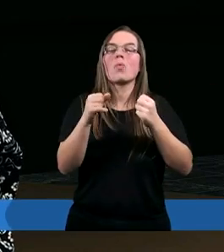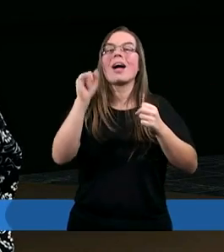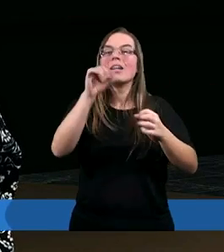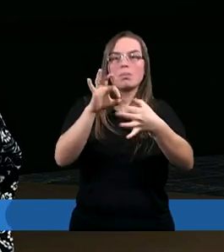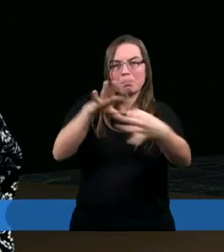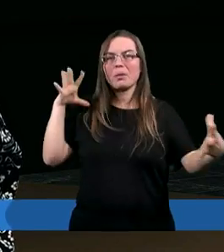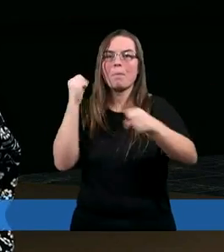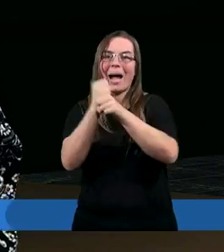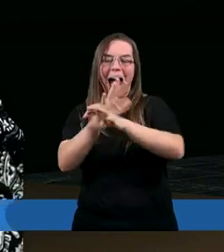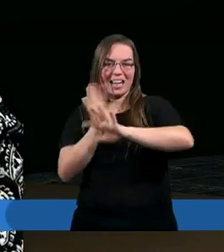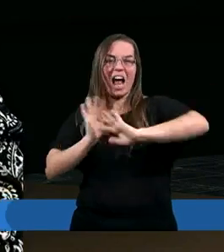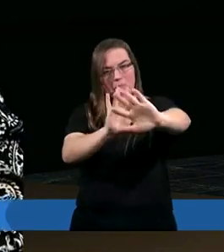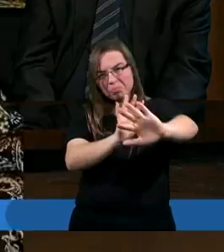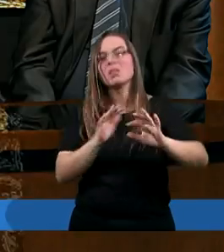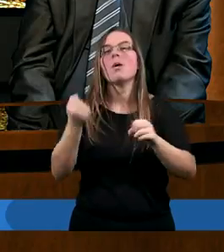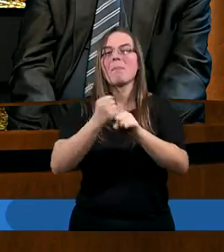oderwał się od pracy,